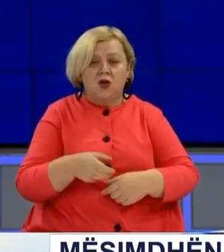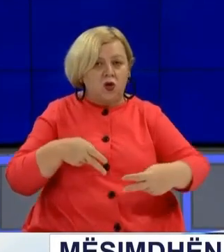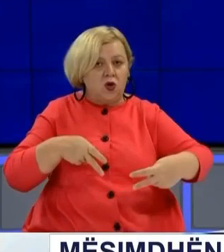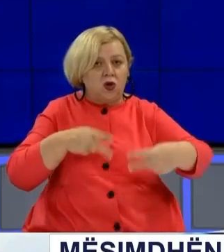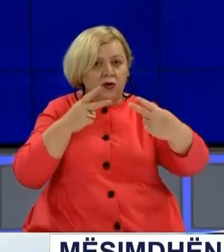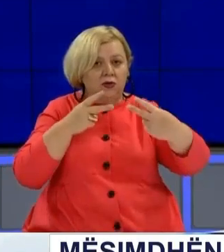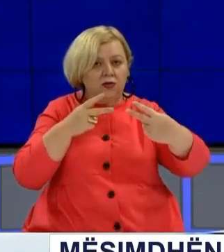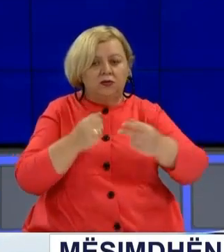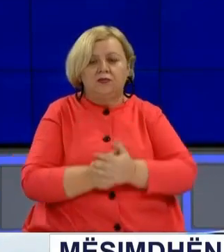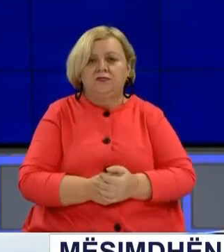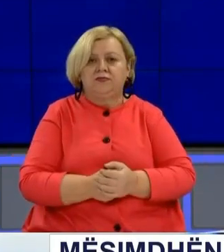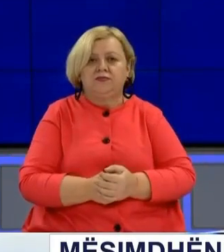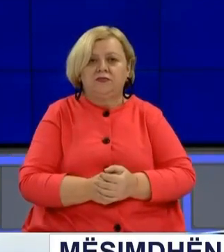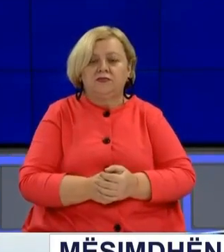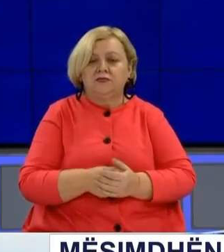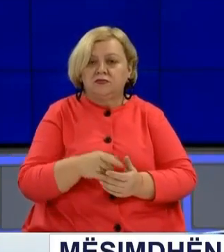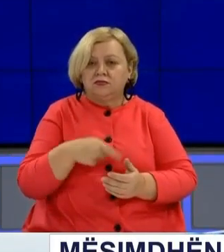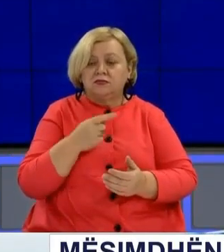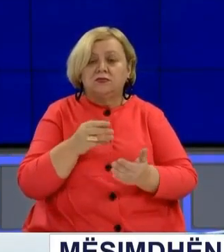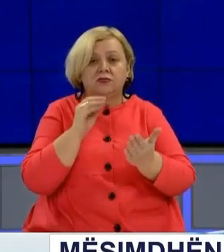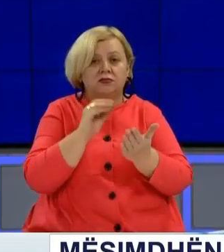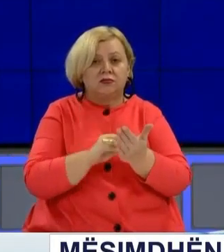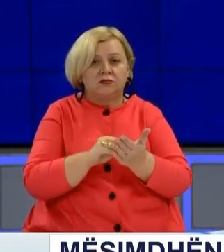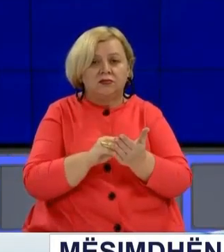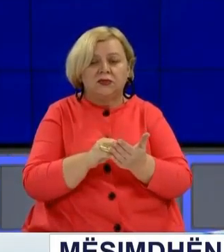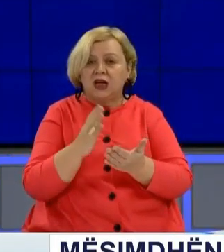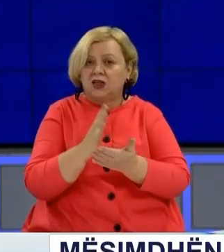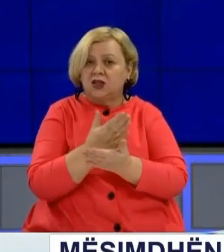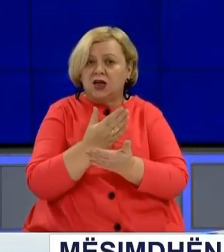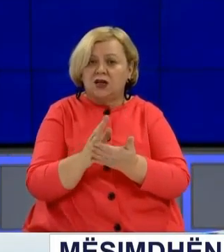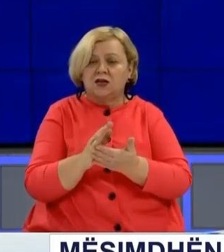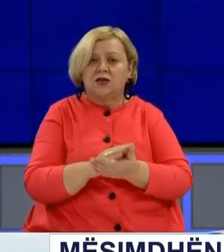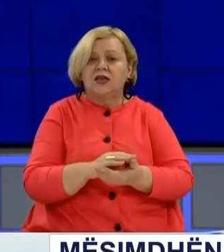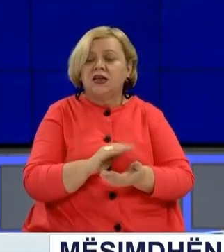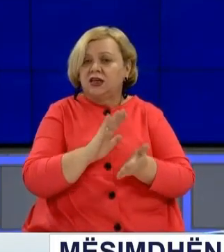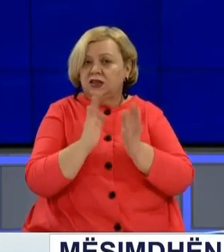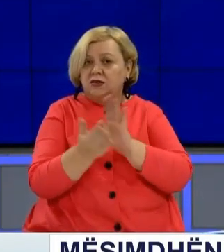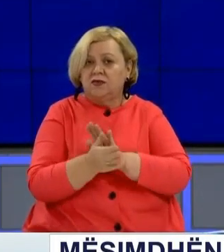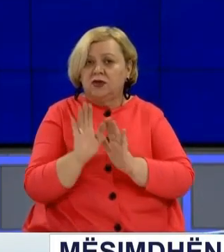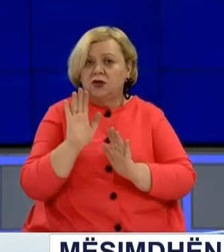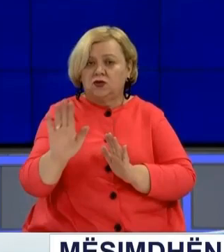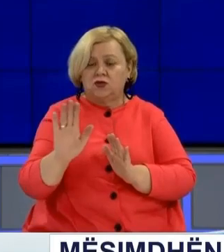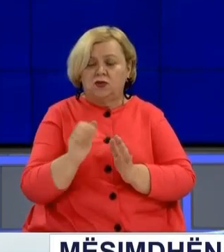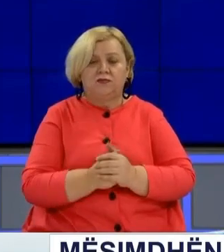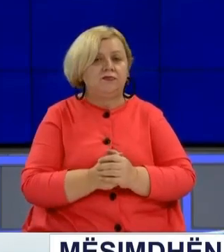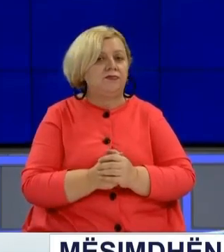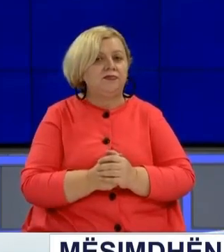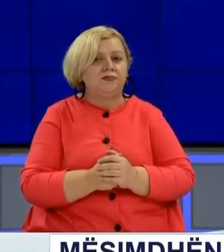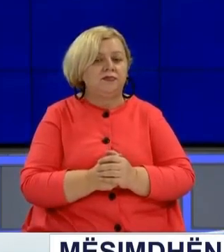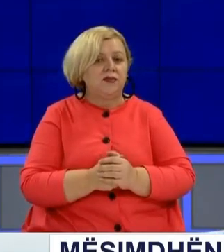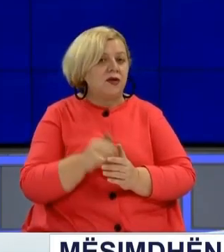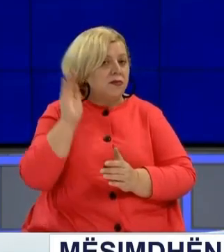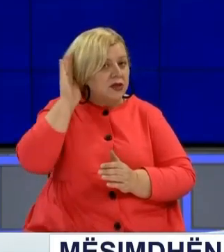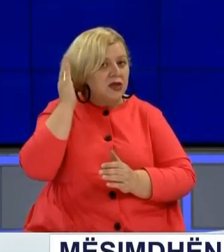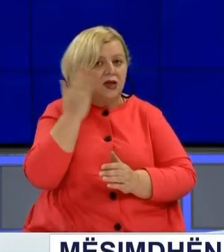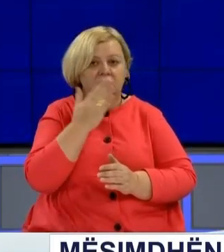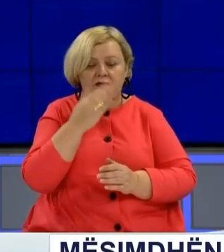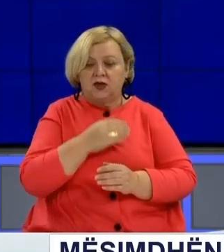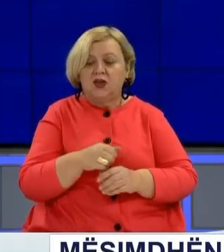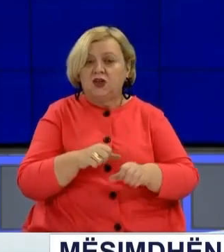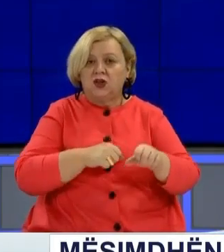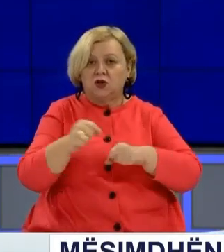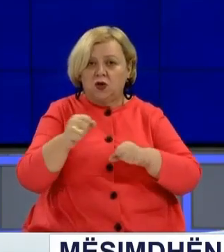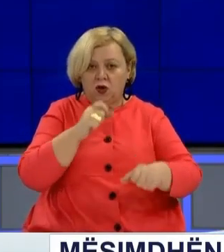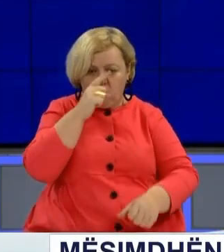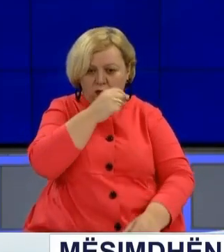ka parapar një minorma përcuese të sila do të ndaham për zëvendësimin e tyre. Me gjithat, ma shë thotë se drejtorit komunale të